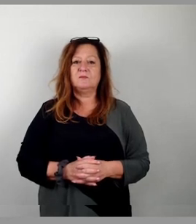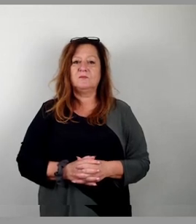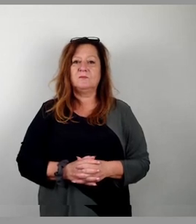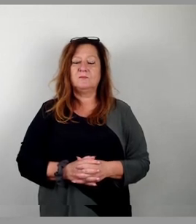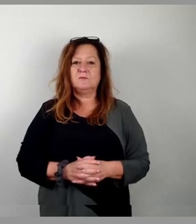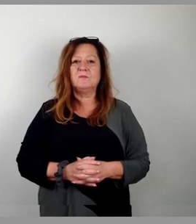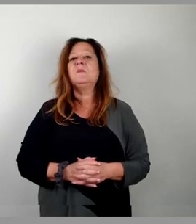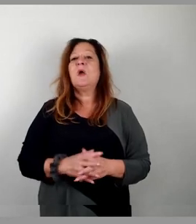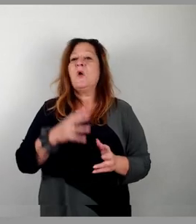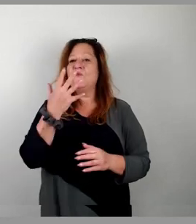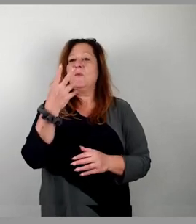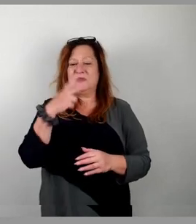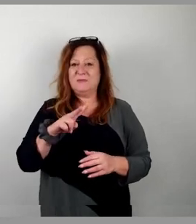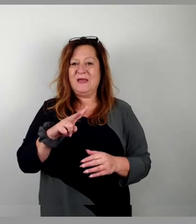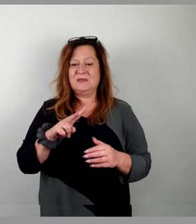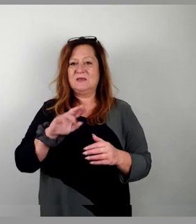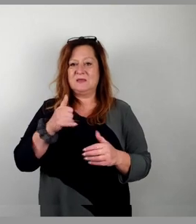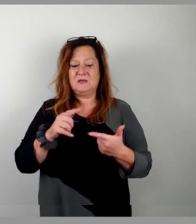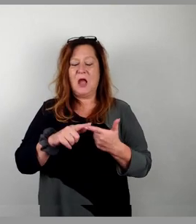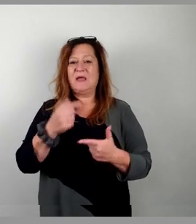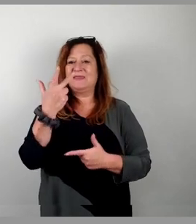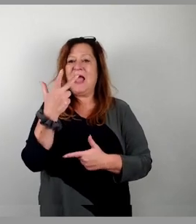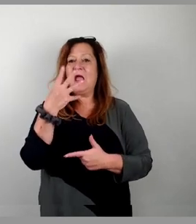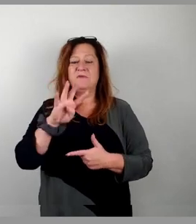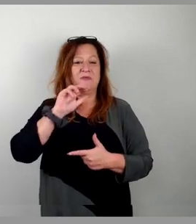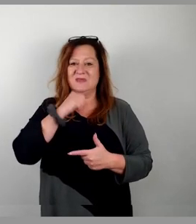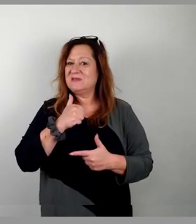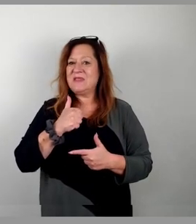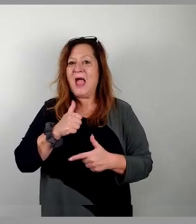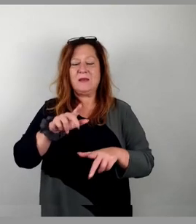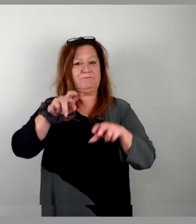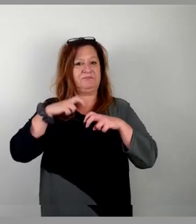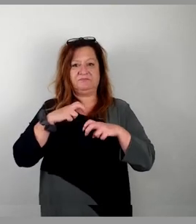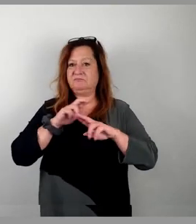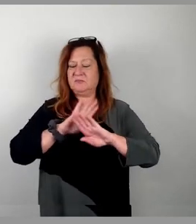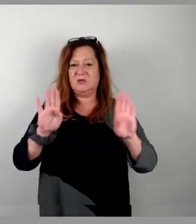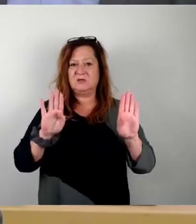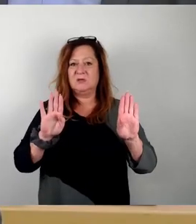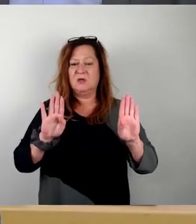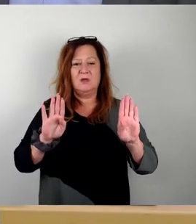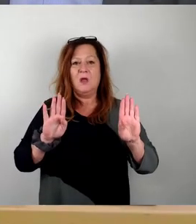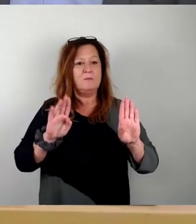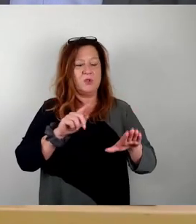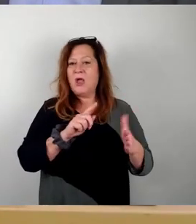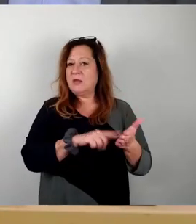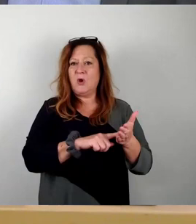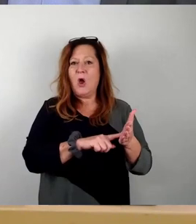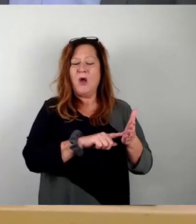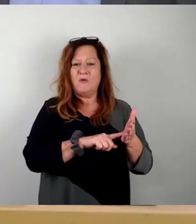25, 43, nein, keine Enthaltung, hat damit keine Mehrheit gefunden.